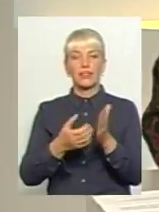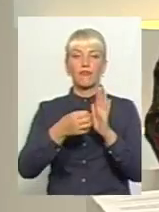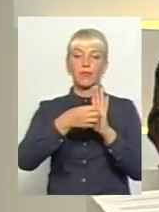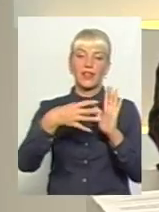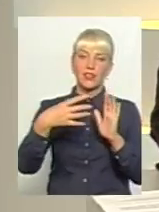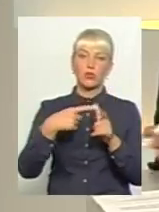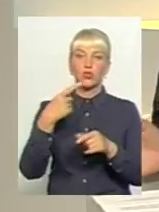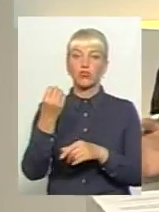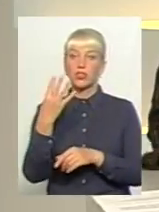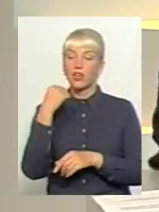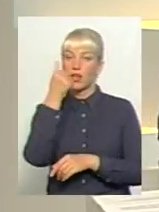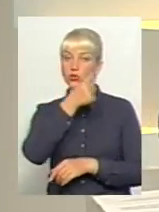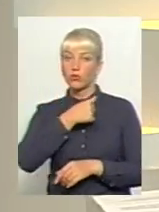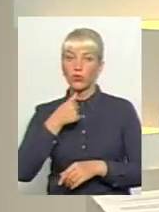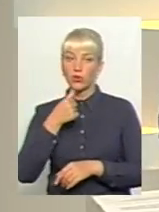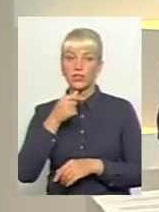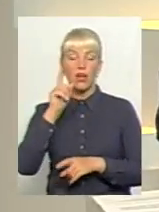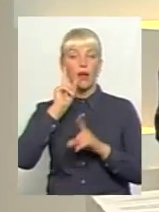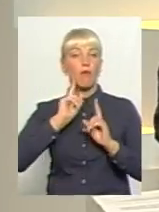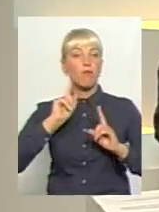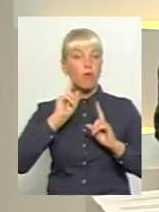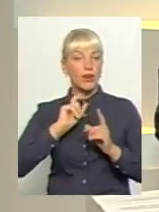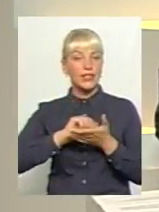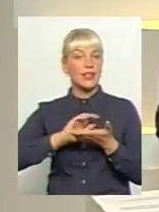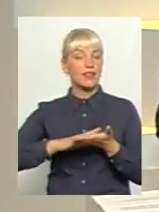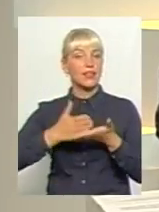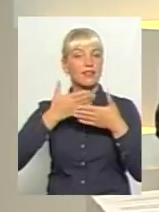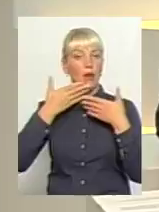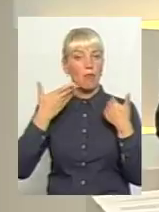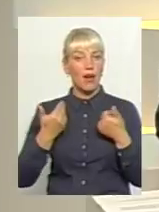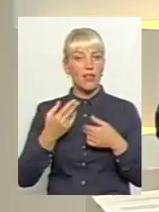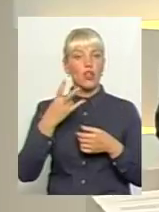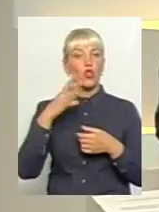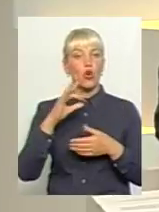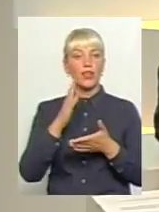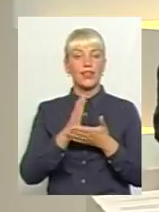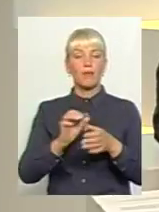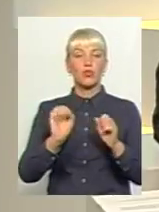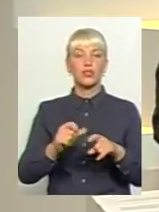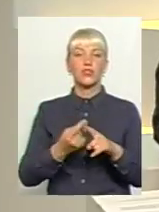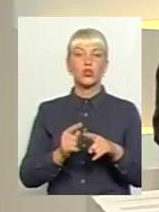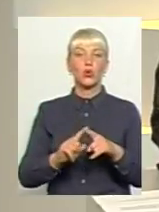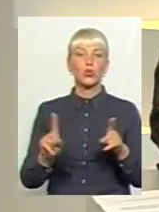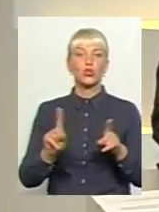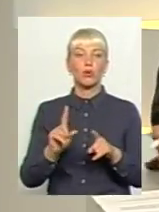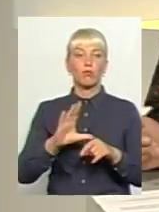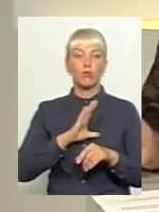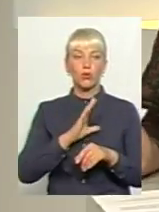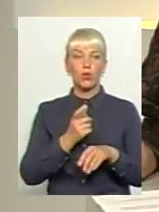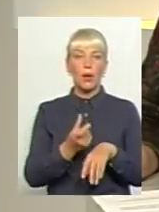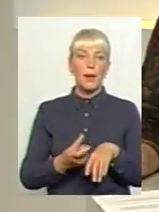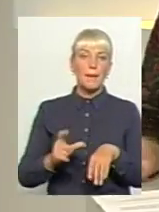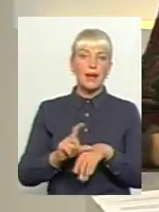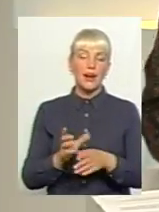2014 роки, поки що даних немає. Але є можливість того, що було переплочено